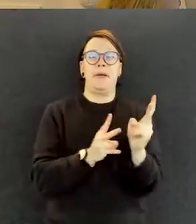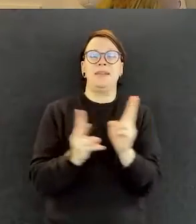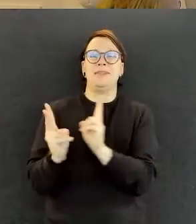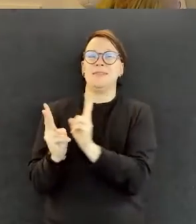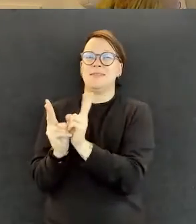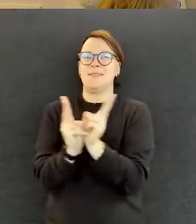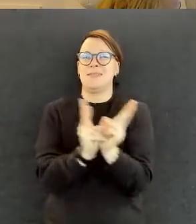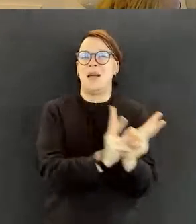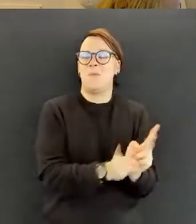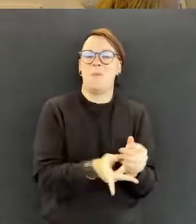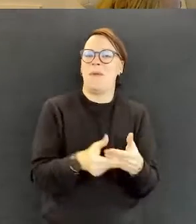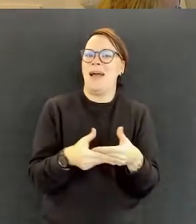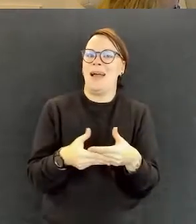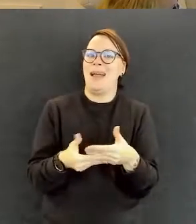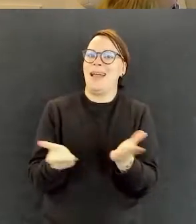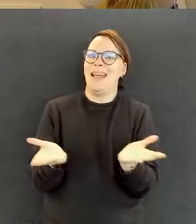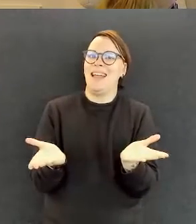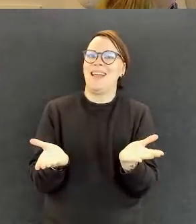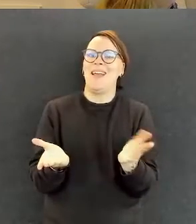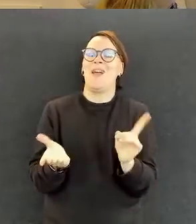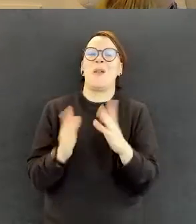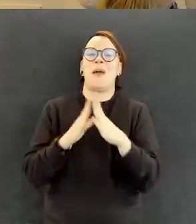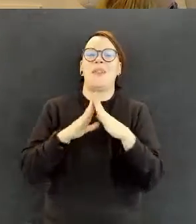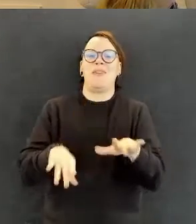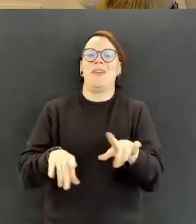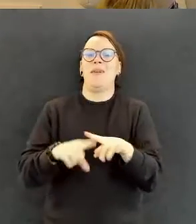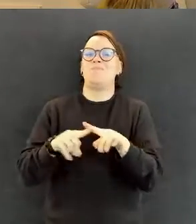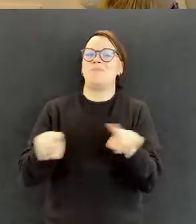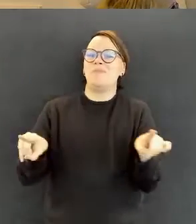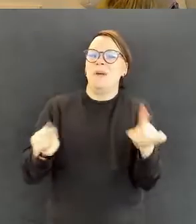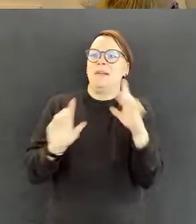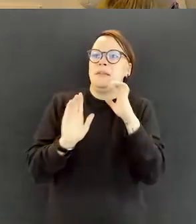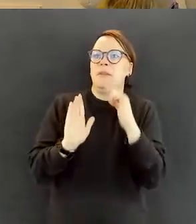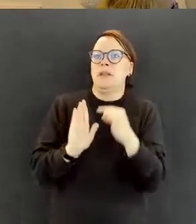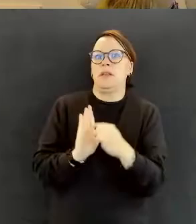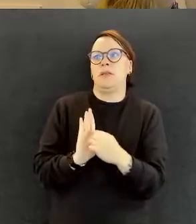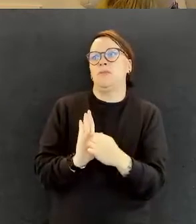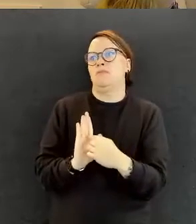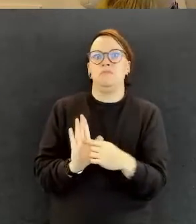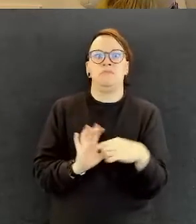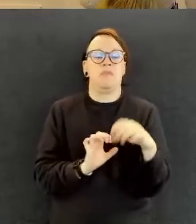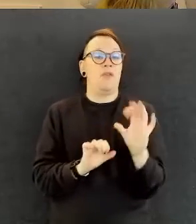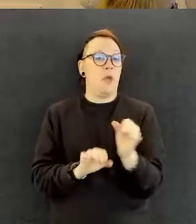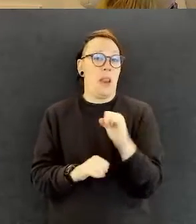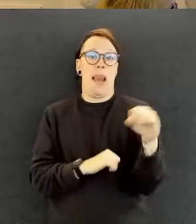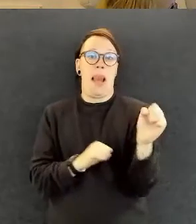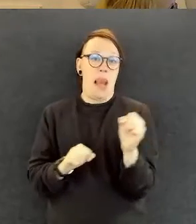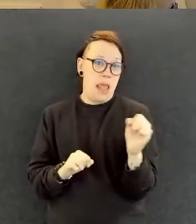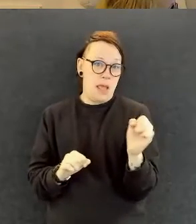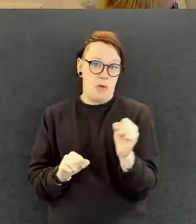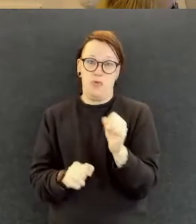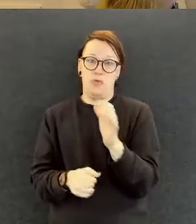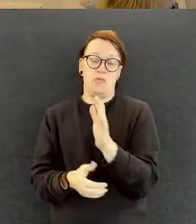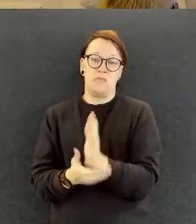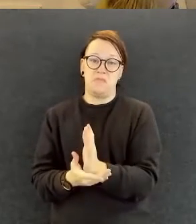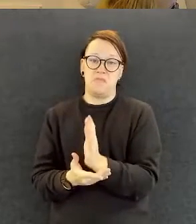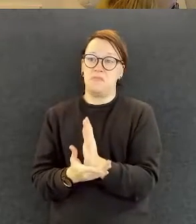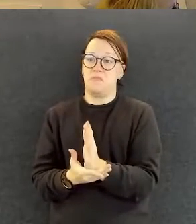asia, millä tavalla ne poikkeaa. Se voi olla sitten liikkumiseen liittyvää, niin kuin se